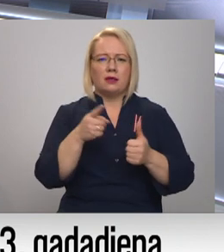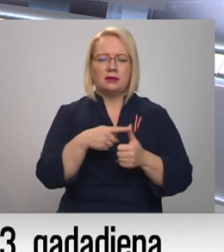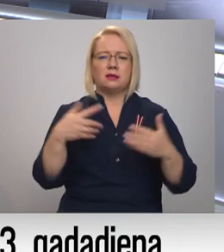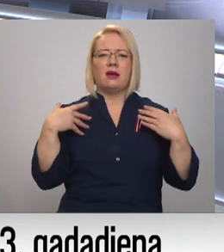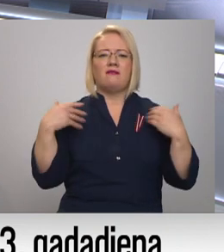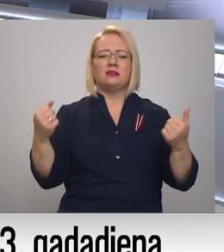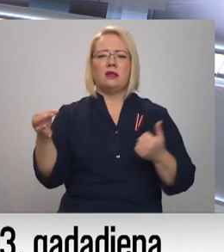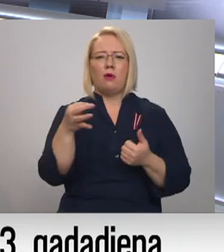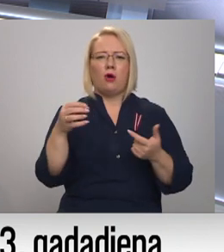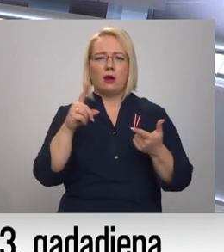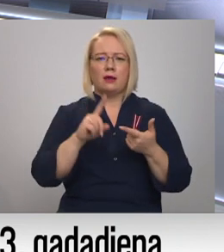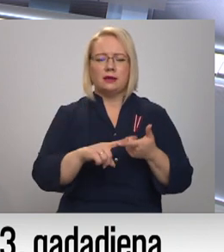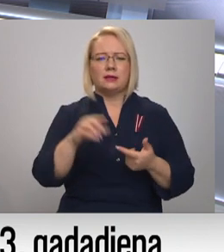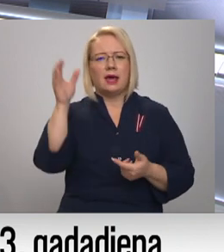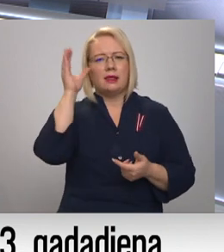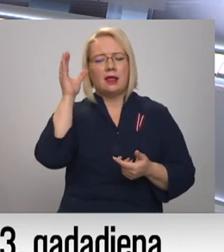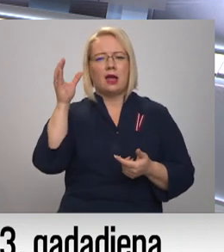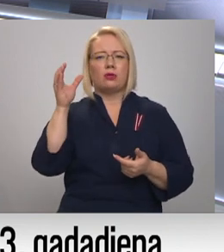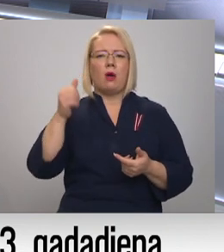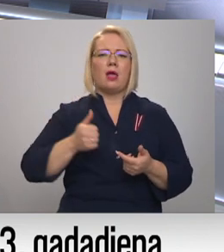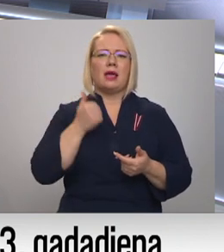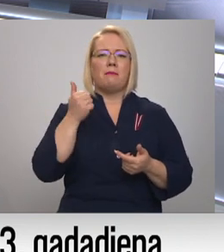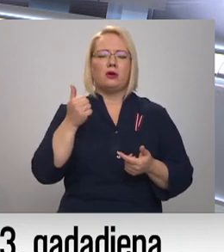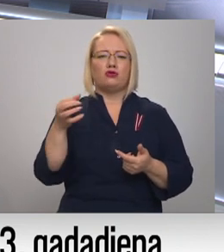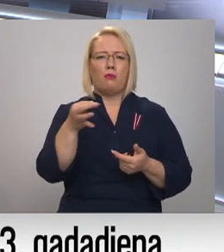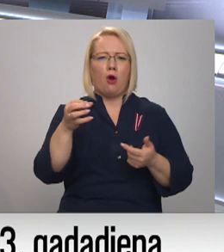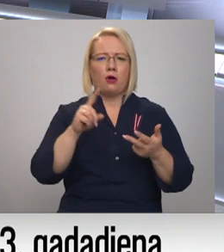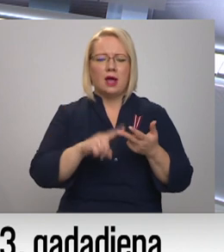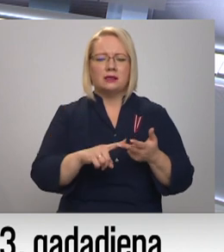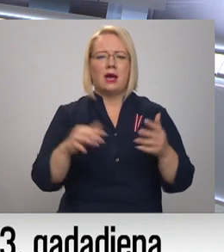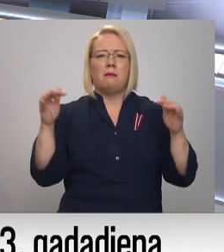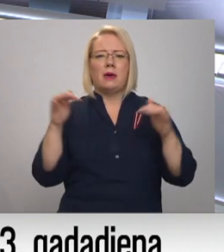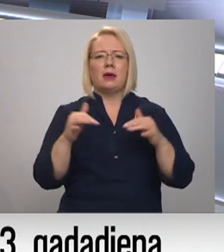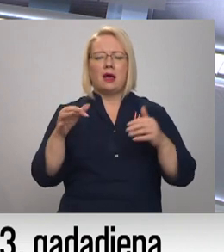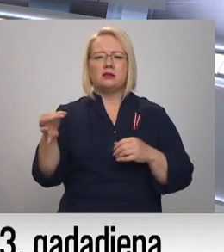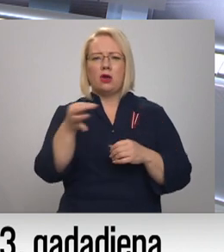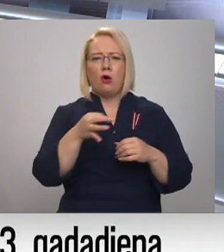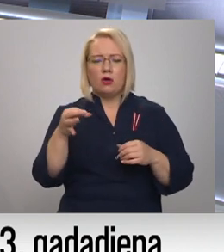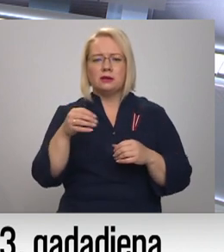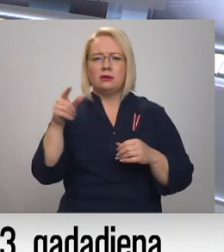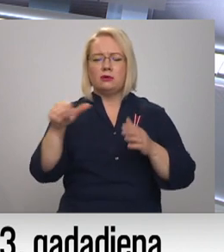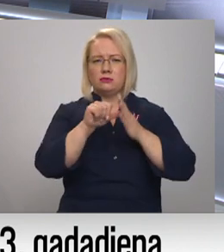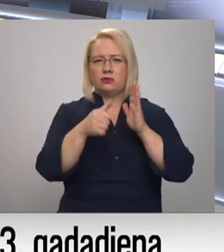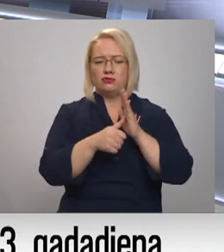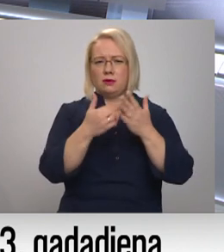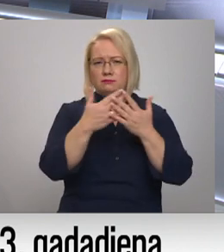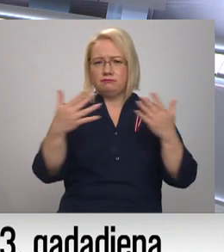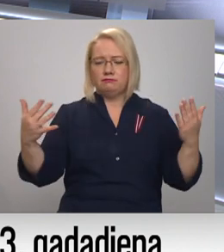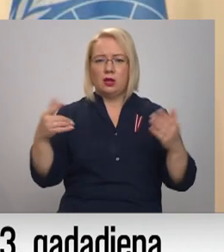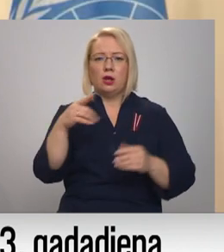organizācija, intelektuāla īpašuma organizācija un migrācijas organizācija. tie ir 16 diezgan daudz,